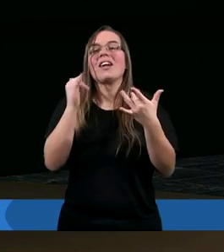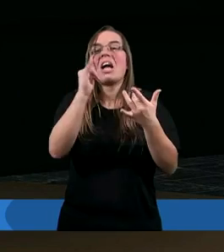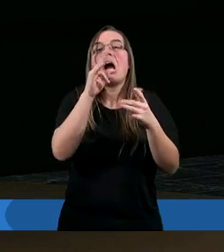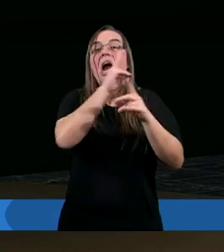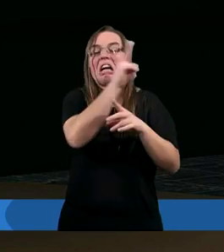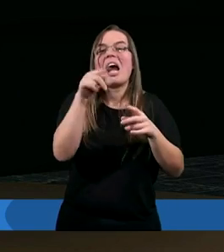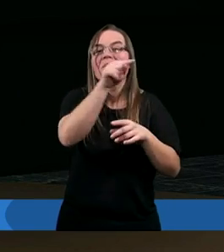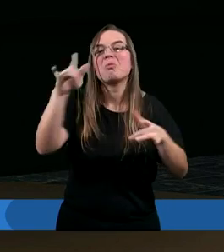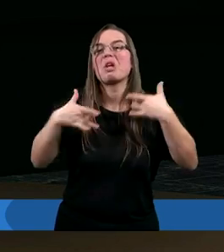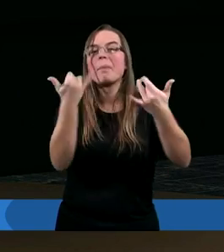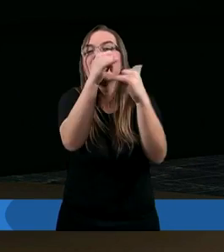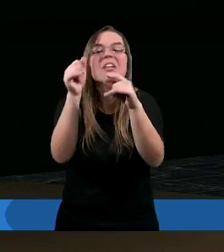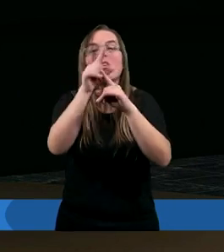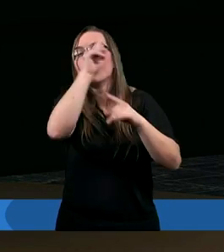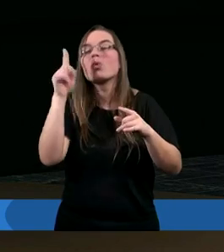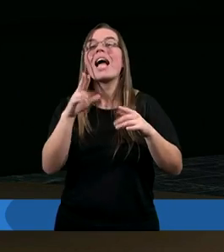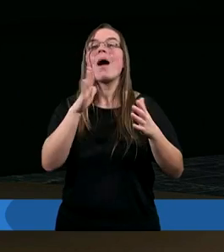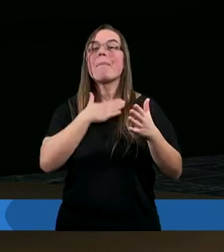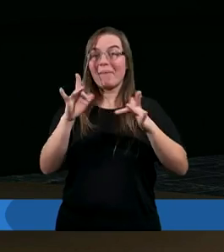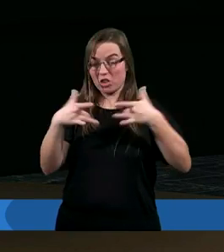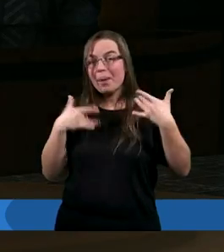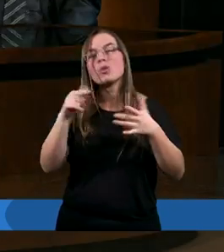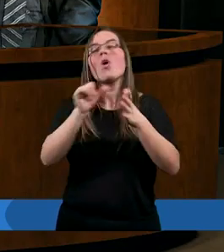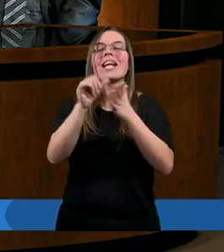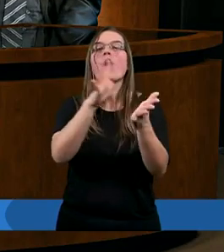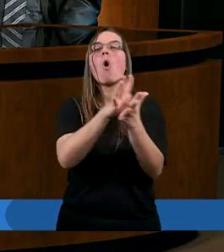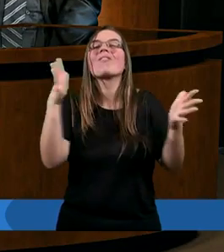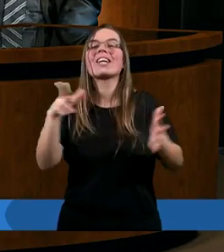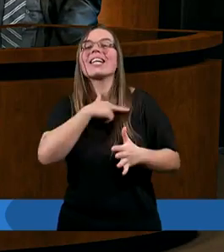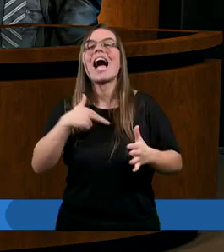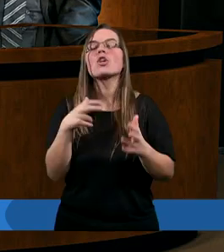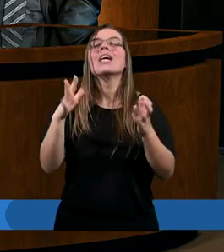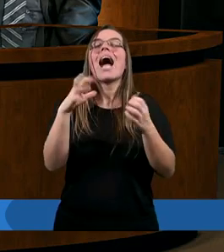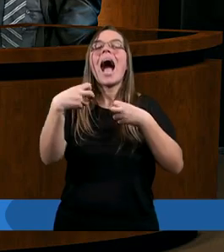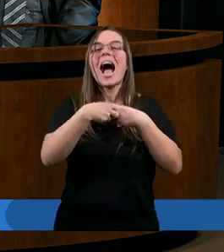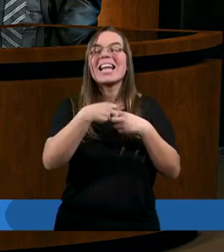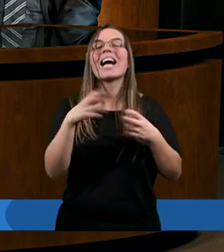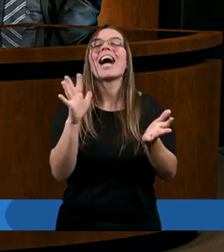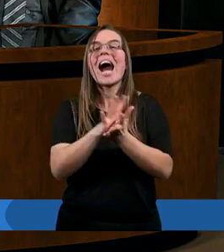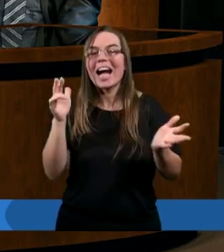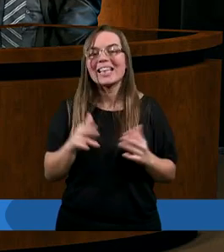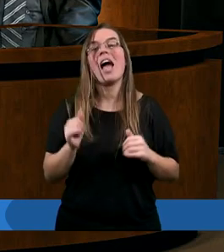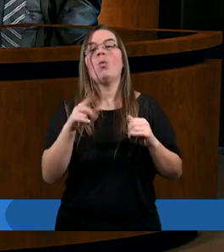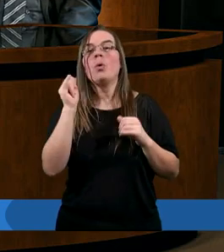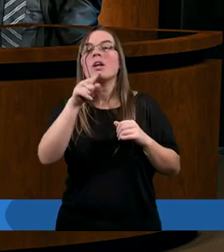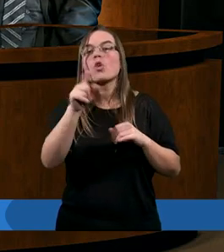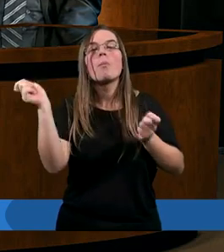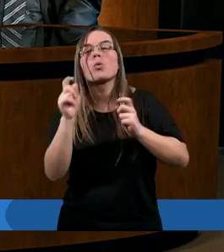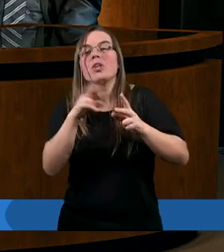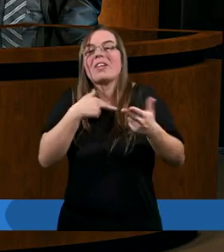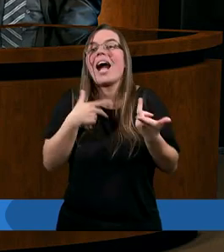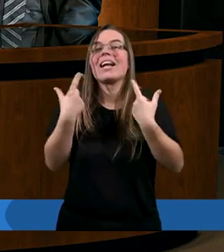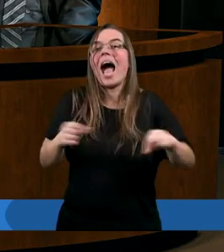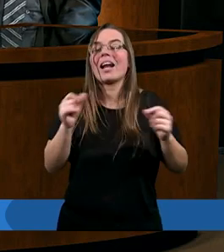innych jest także zawsze weryfikacją naszych charakterów. To nasz stosunek do ludzi cierpiących, mających problemy, w którym się